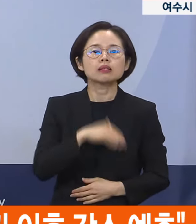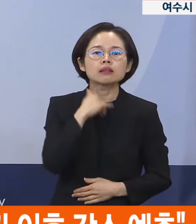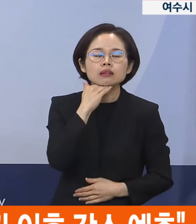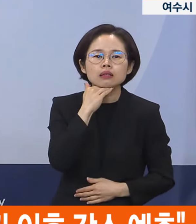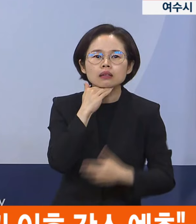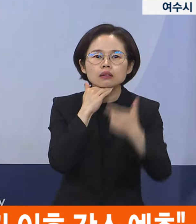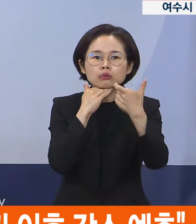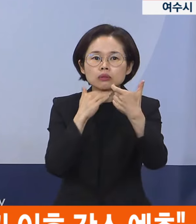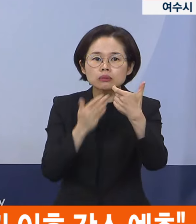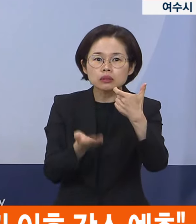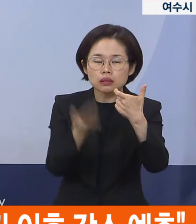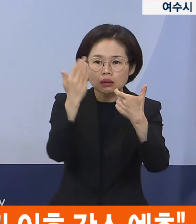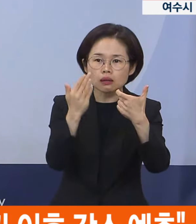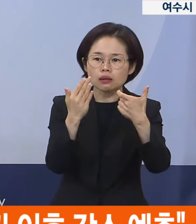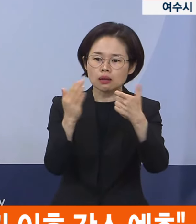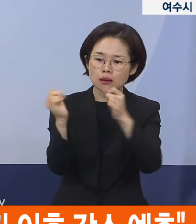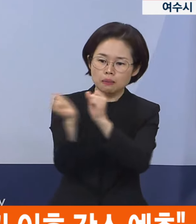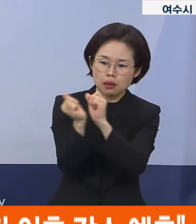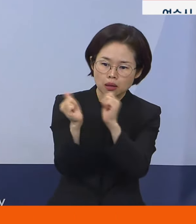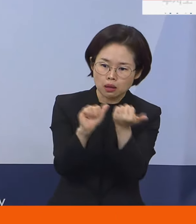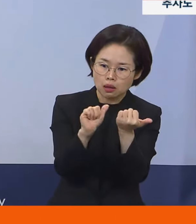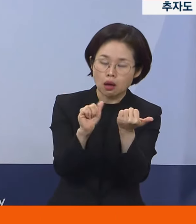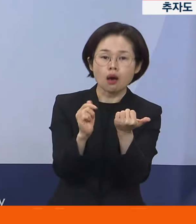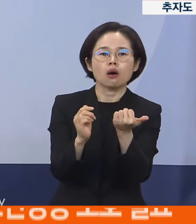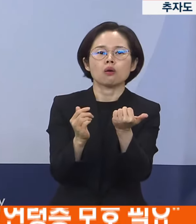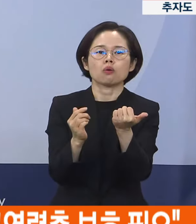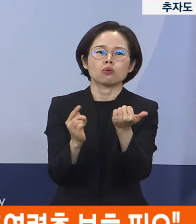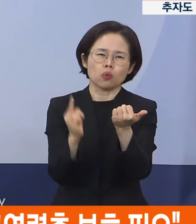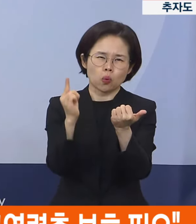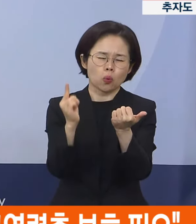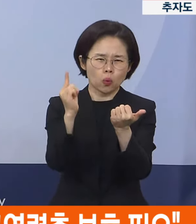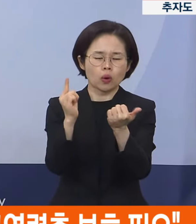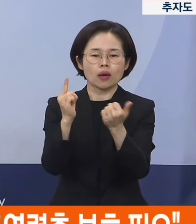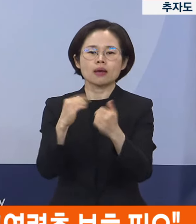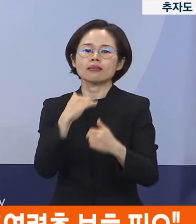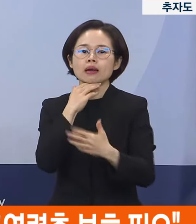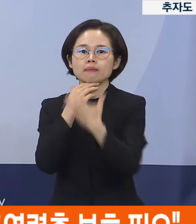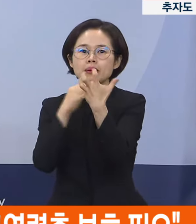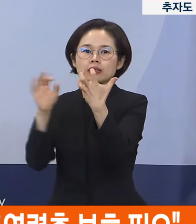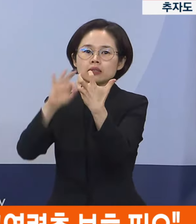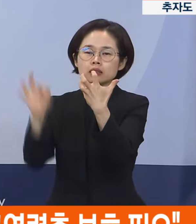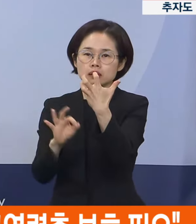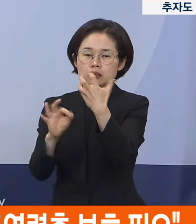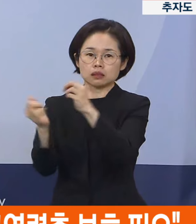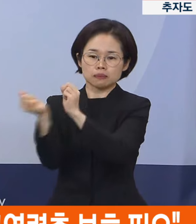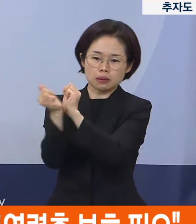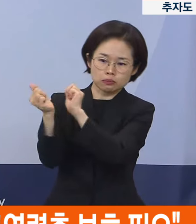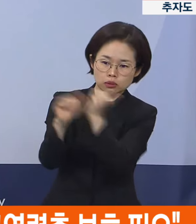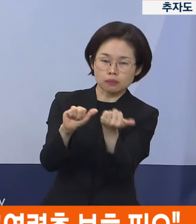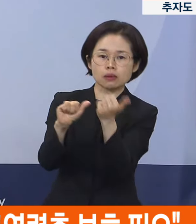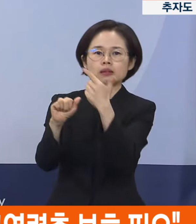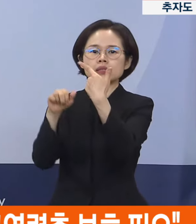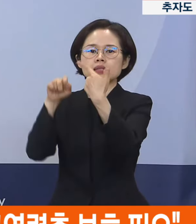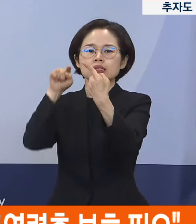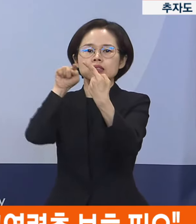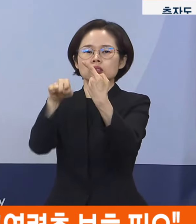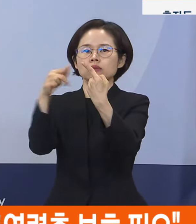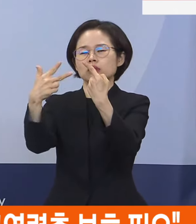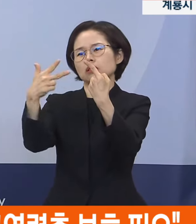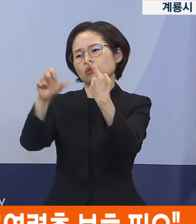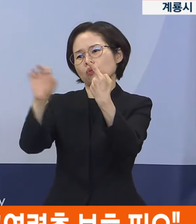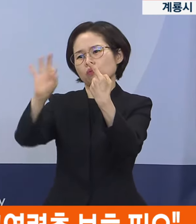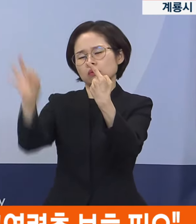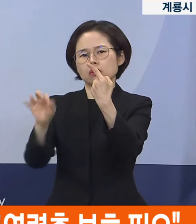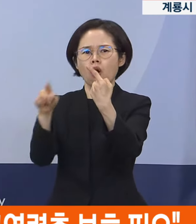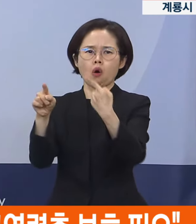치명률이 높아지고 특히 80세 이상은 1.75%로 급격히 높아집니다. 이런